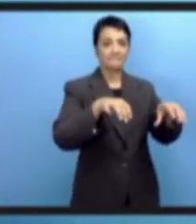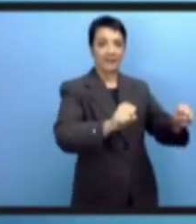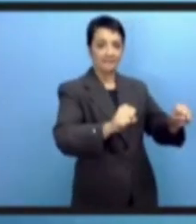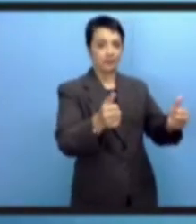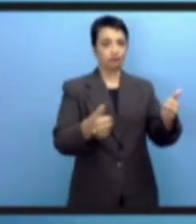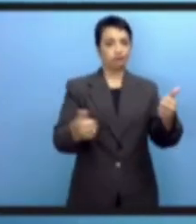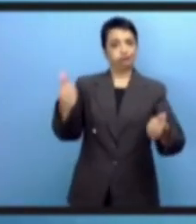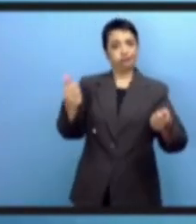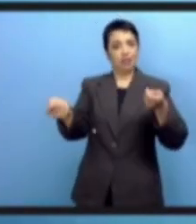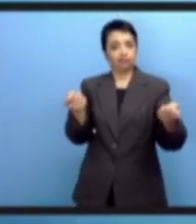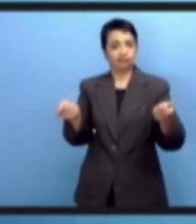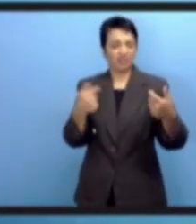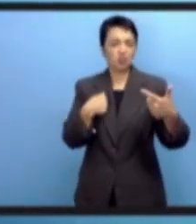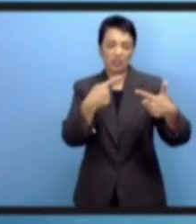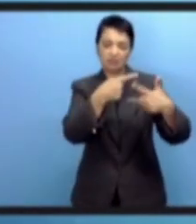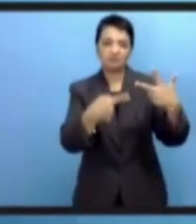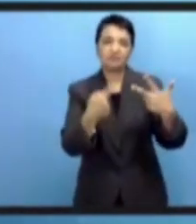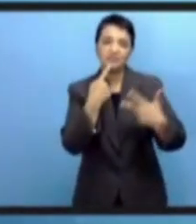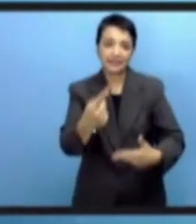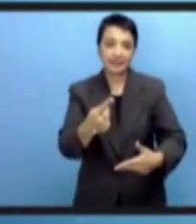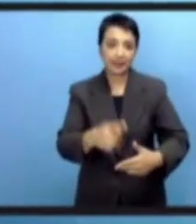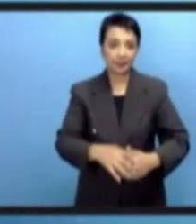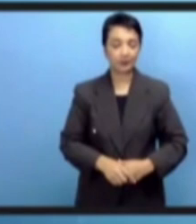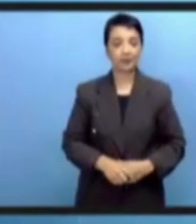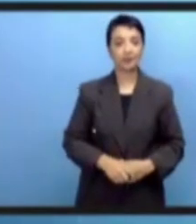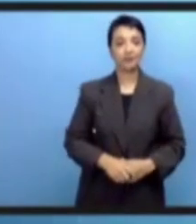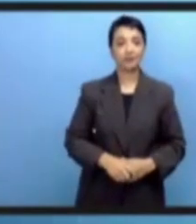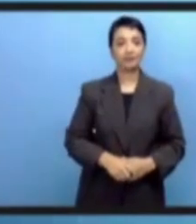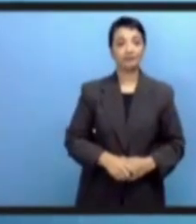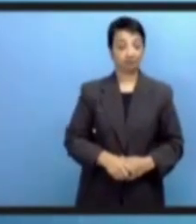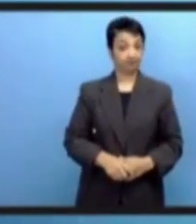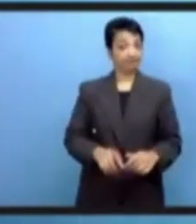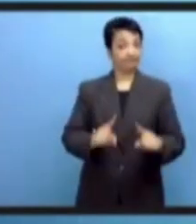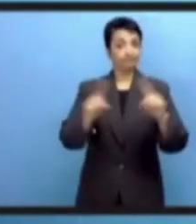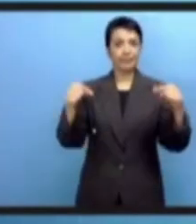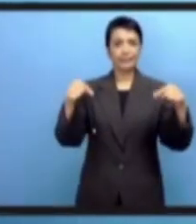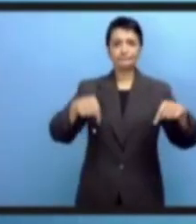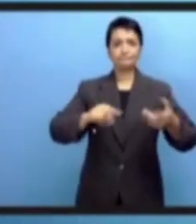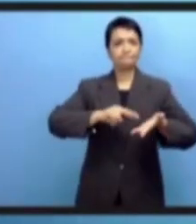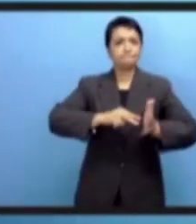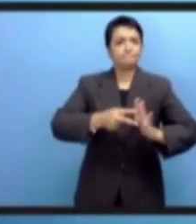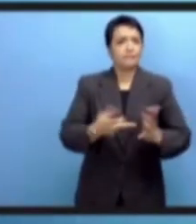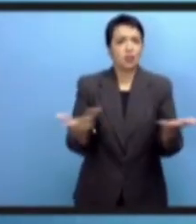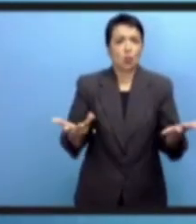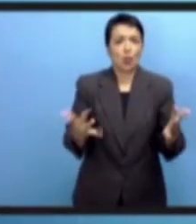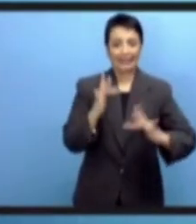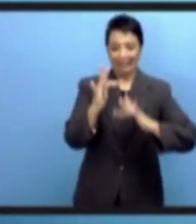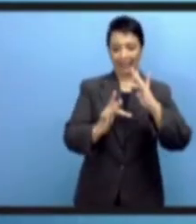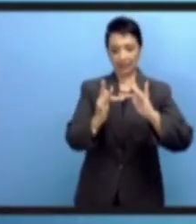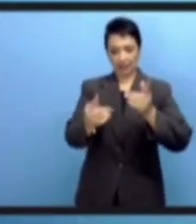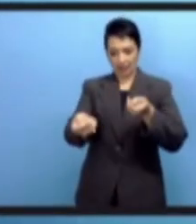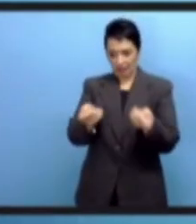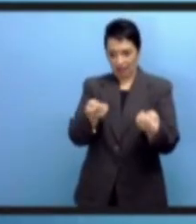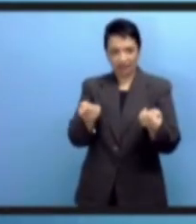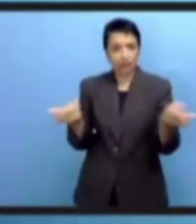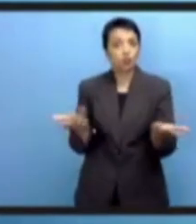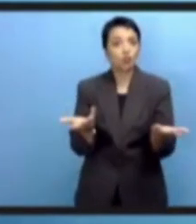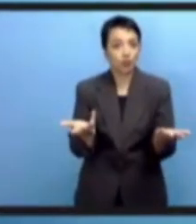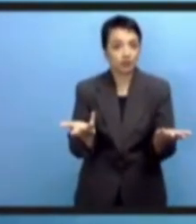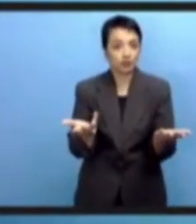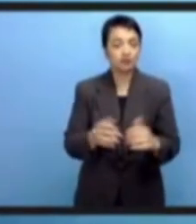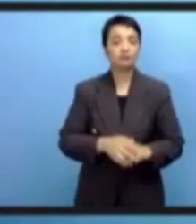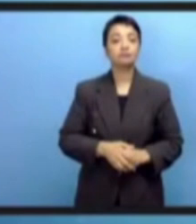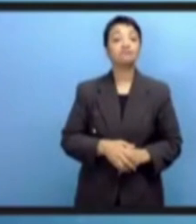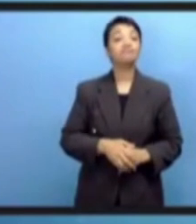колониализм. Это еще одна проблема. Конечно, таких проблем очень много. Это и авторитаризм в